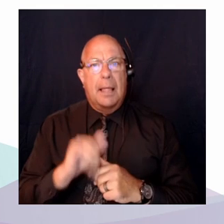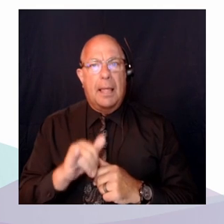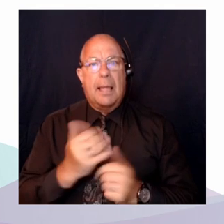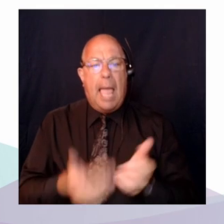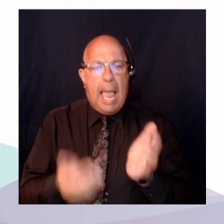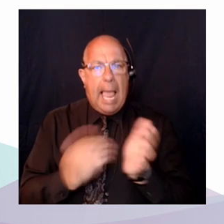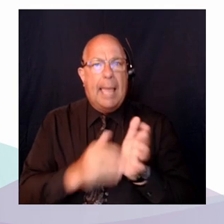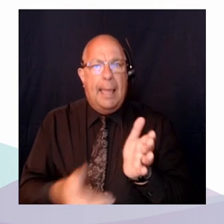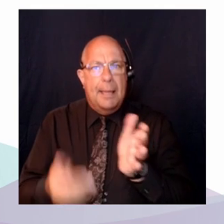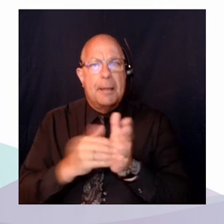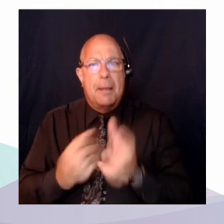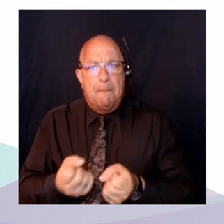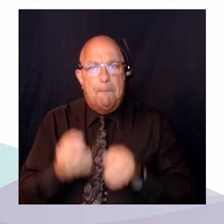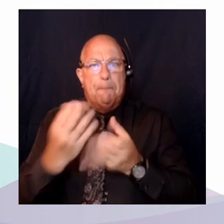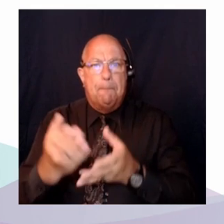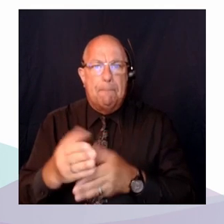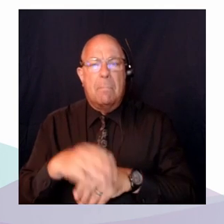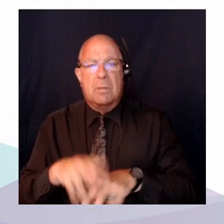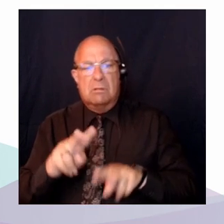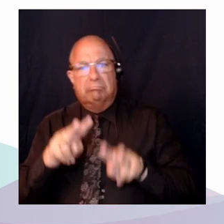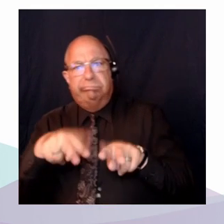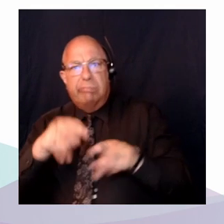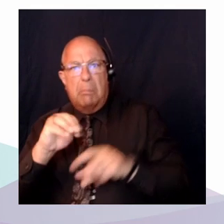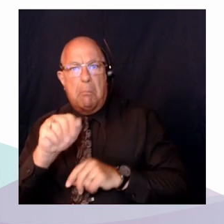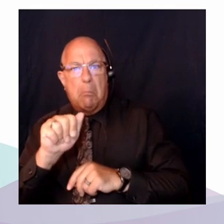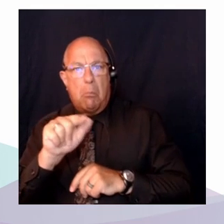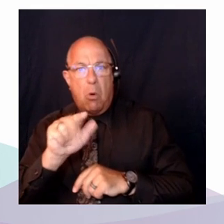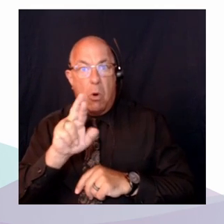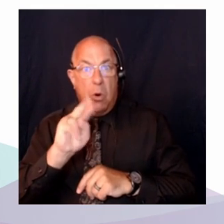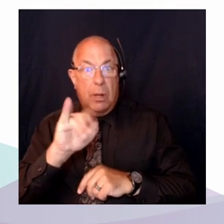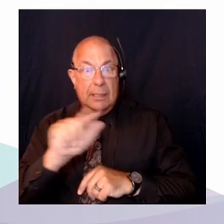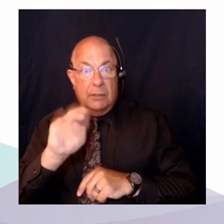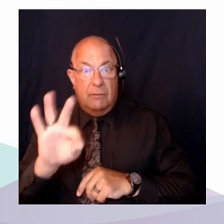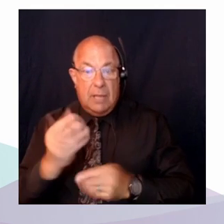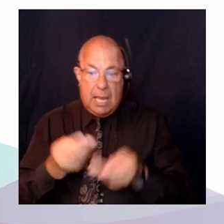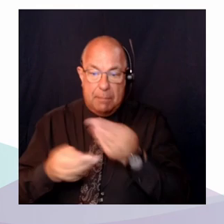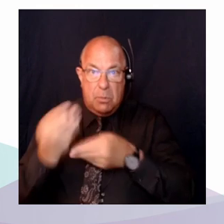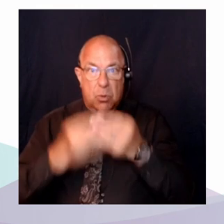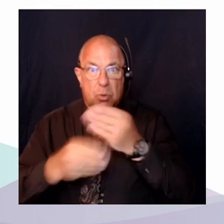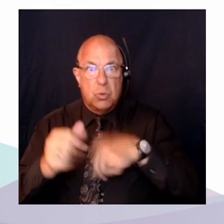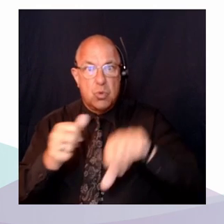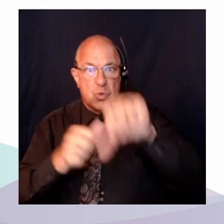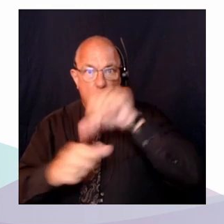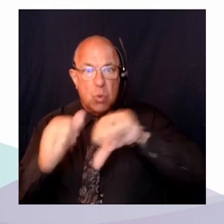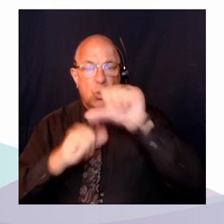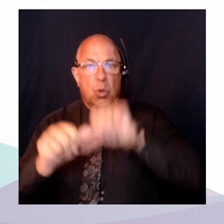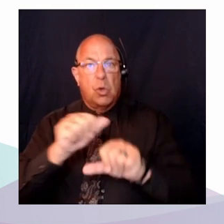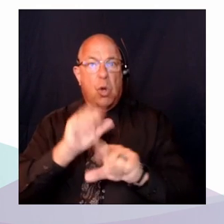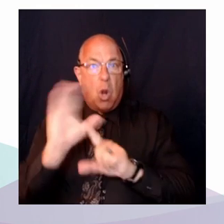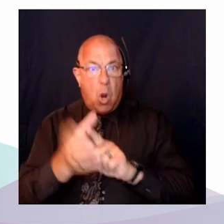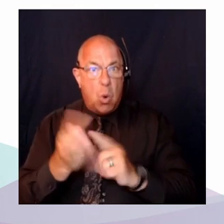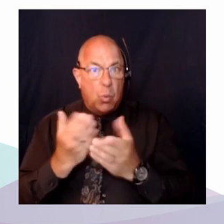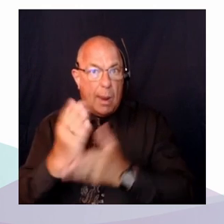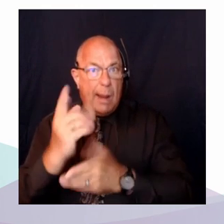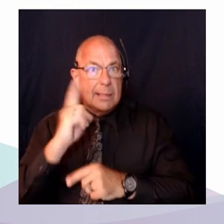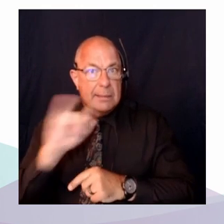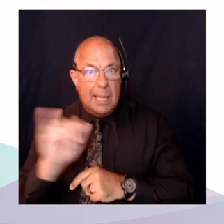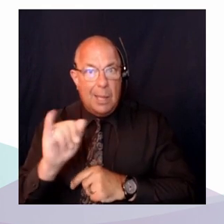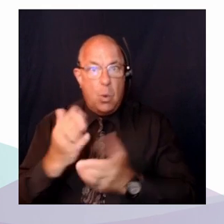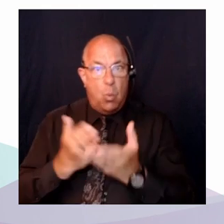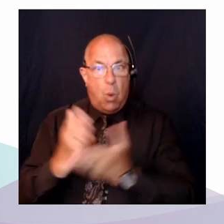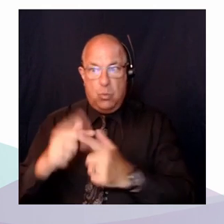droits économiques, sociaux et culturels, tels les droits à la santé, au logement, à l